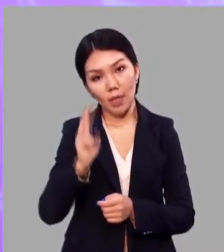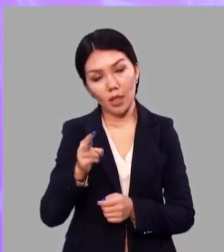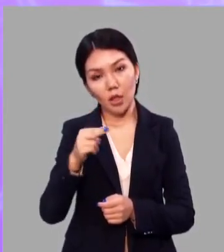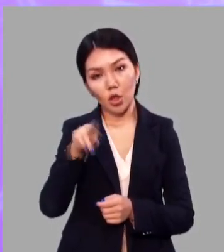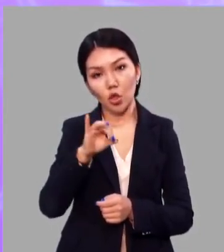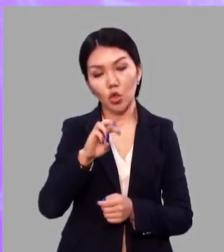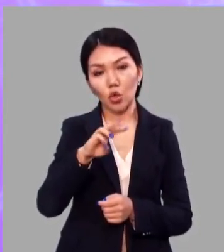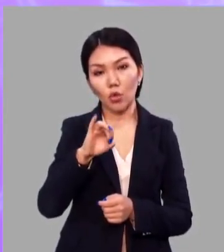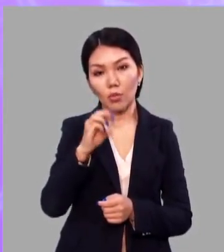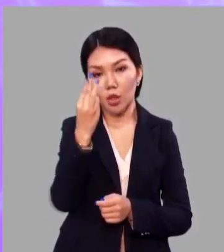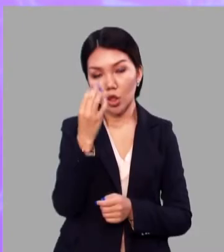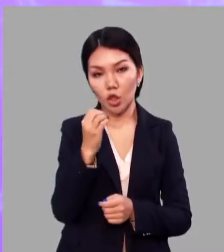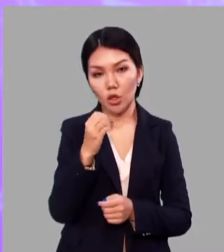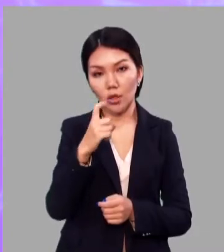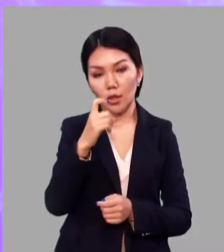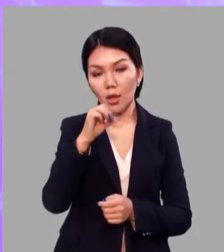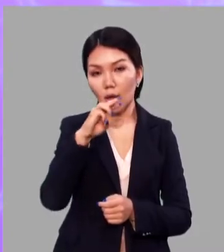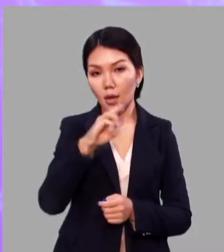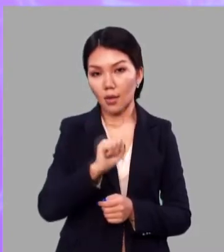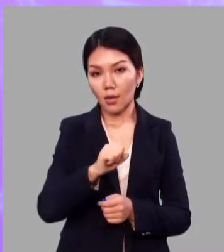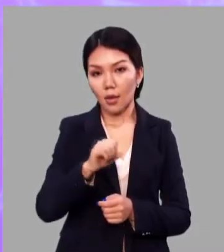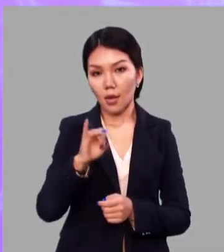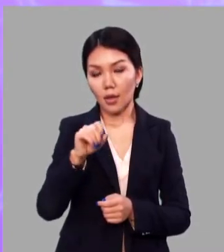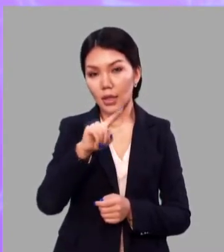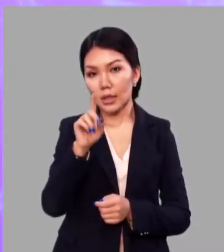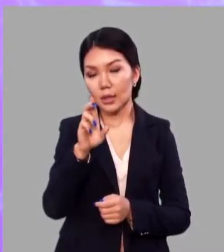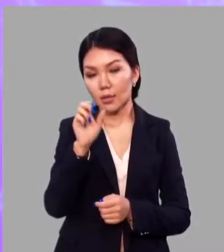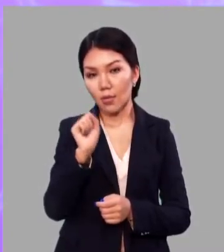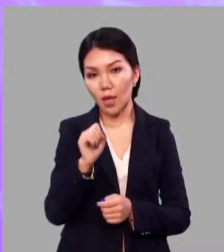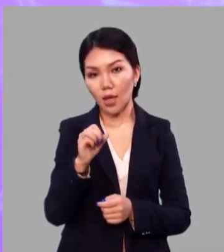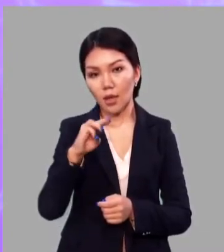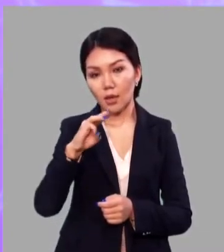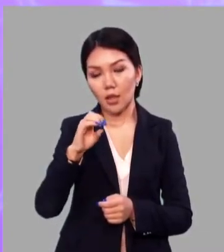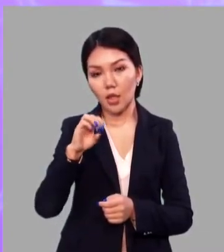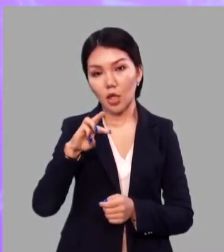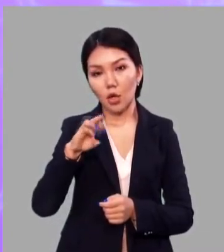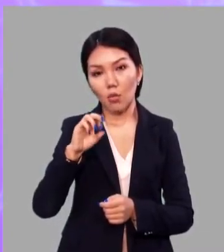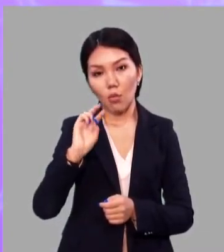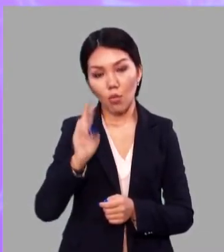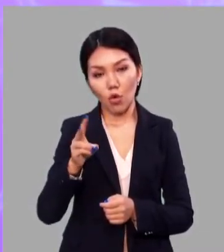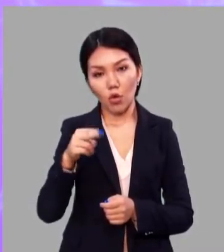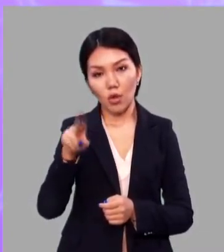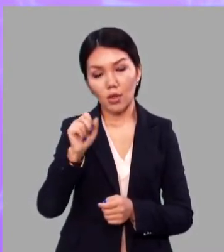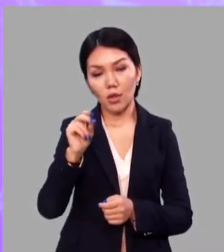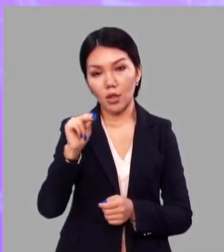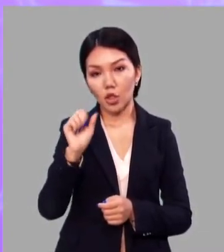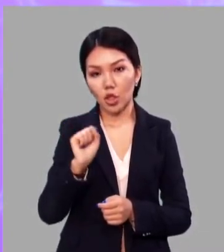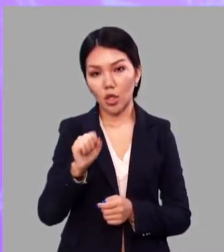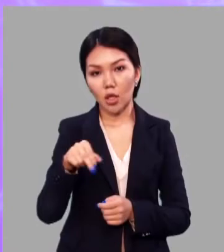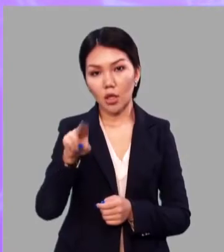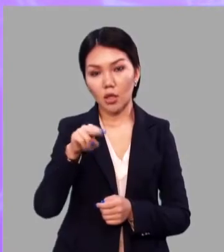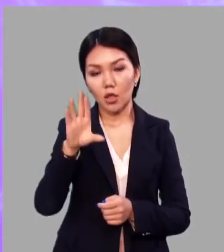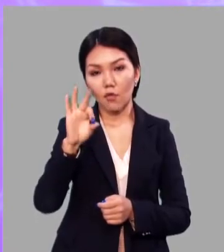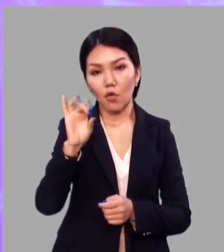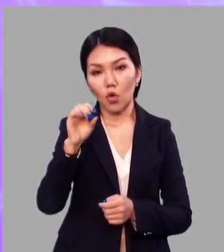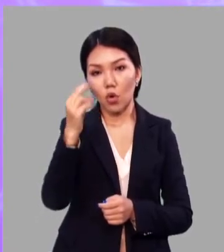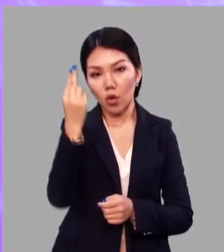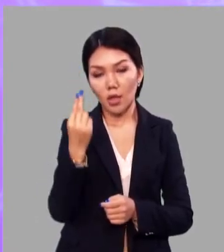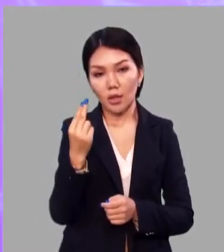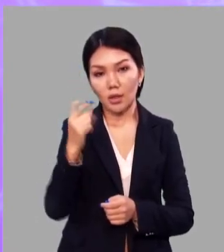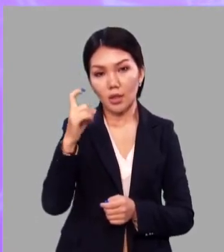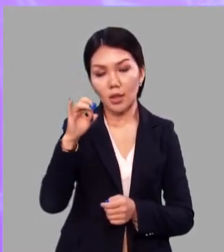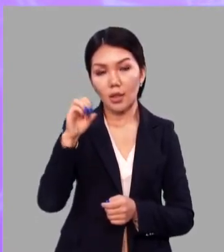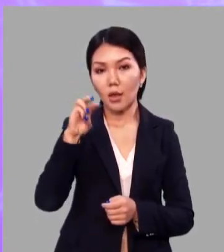домище. Хата, изба, теремок, дача, дворец,